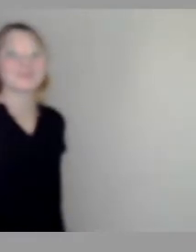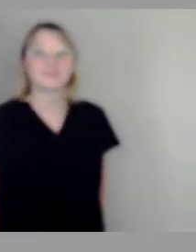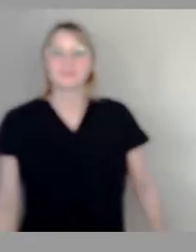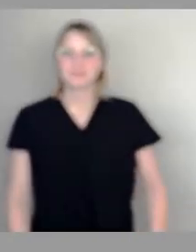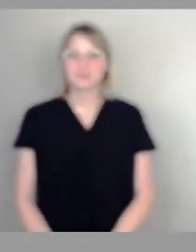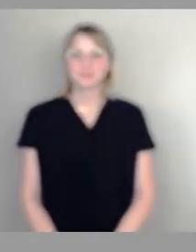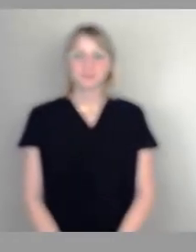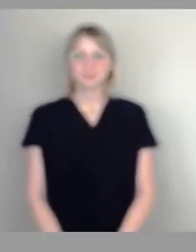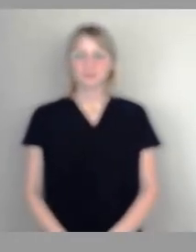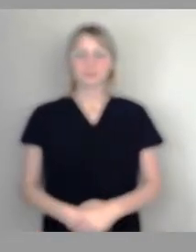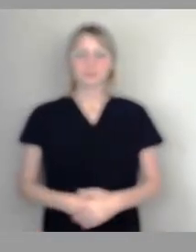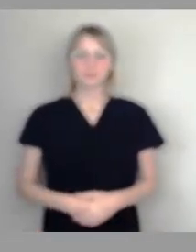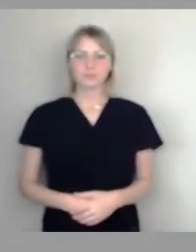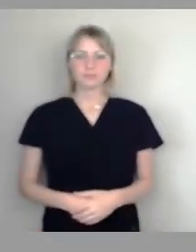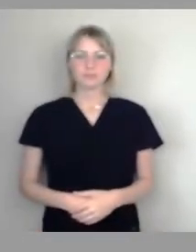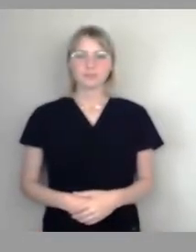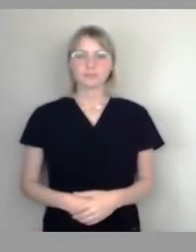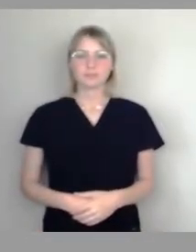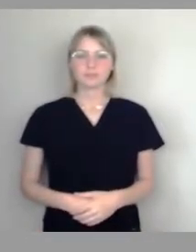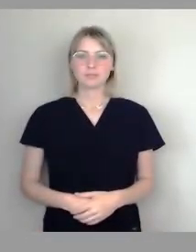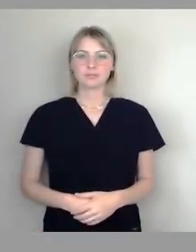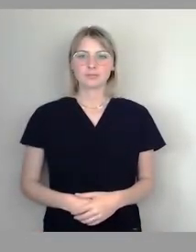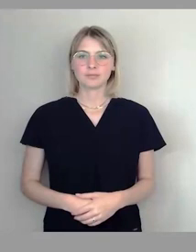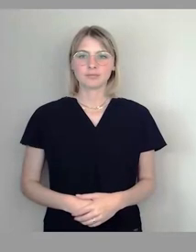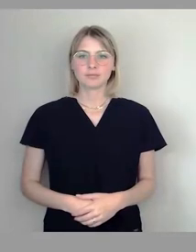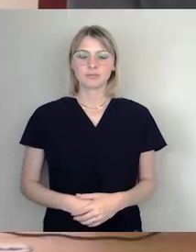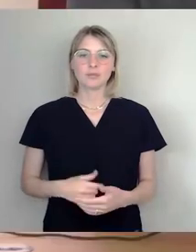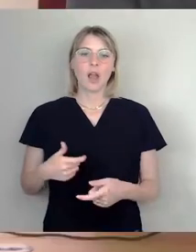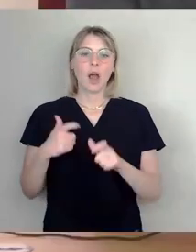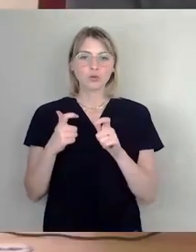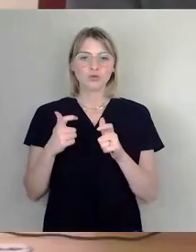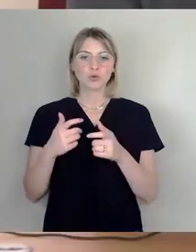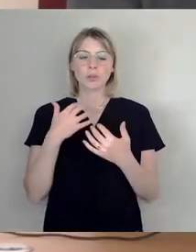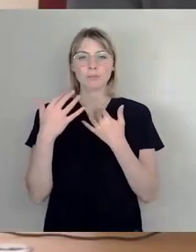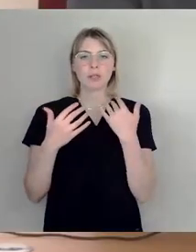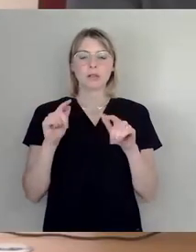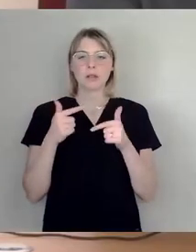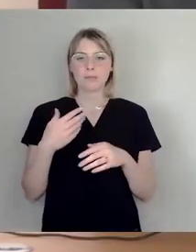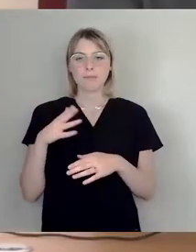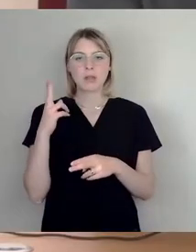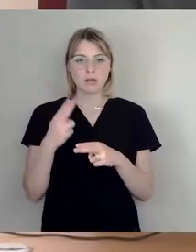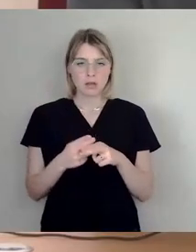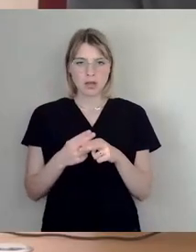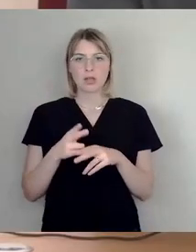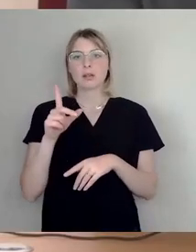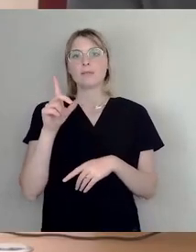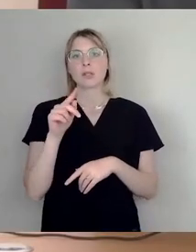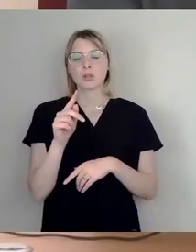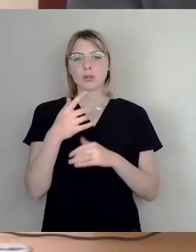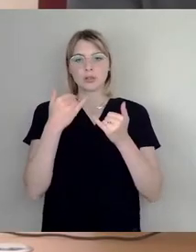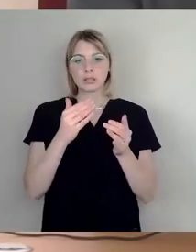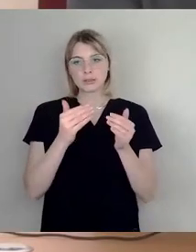Der Ausschussbericht hätte jetzt mit 28 Jahren, 29, keine Mehrheit bekommen. Da würden wir jetzt in der Tat zu dem